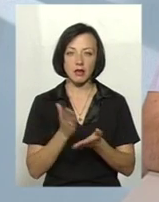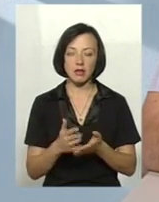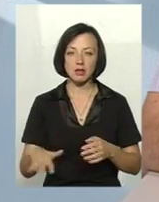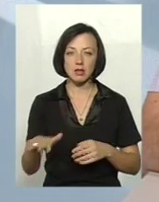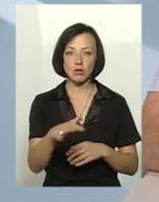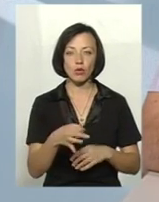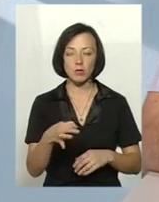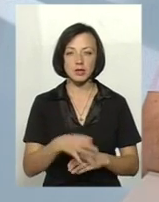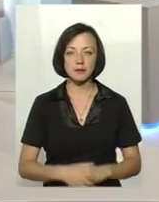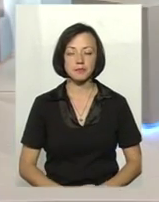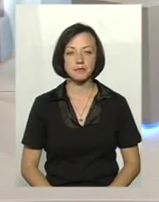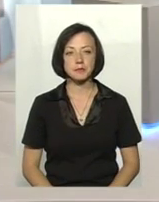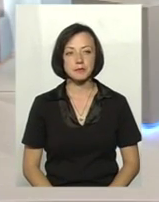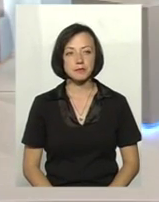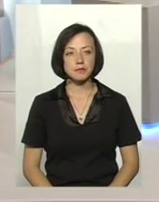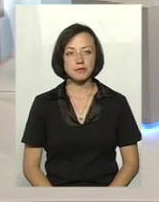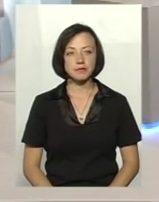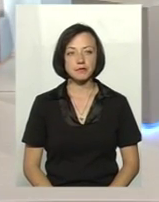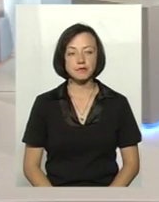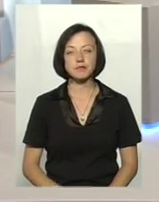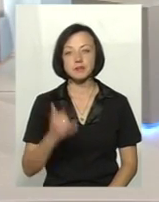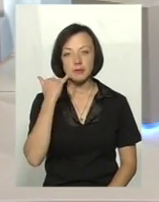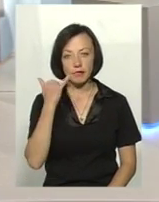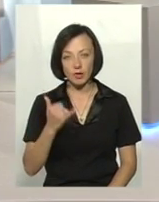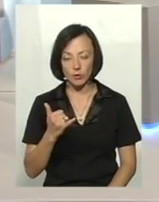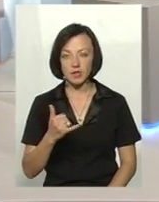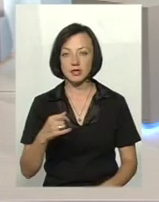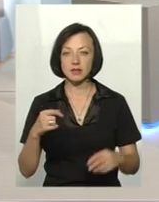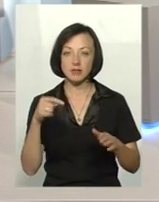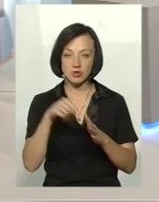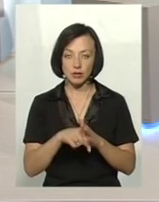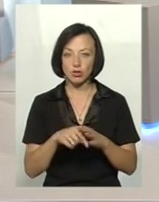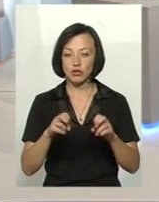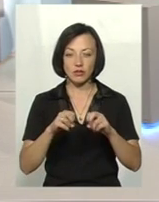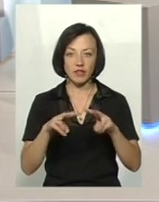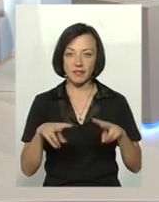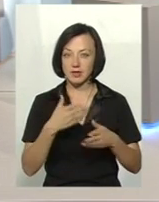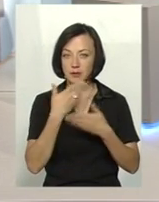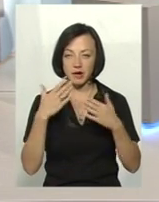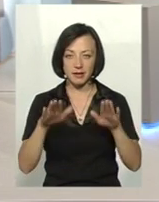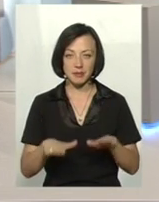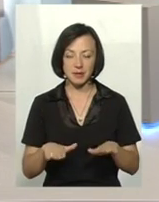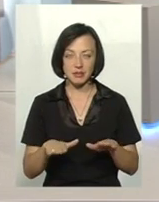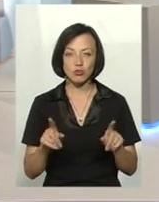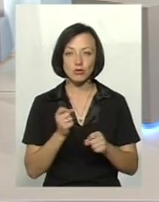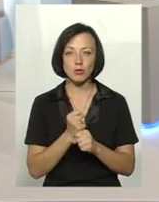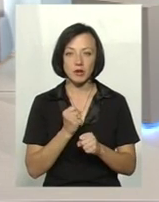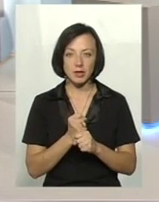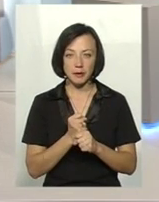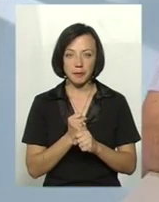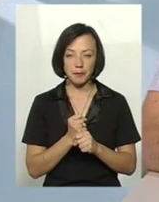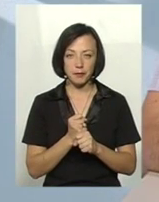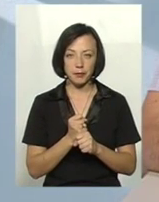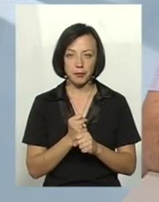території нашої області. Разом з тим, дзвінок свідчить про те, що, я так розумію, фахівця немає на місці? Дзвінок